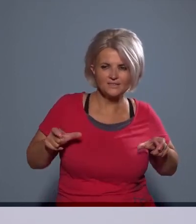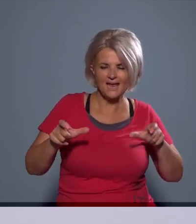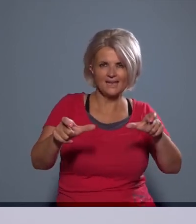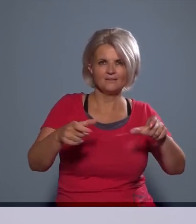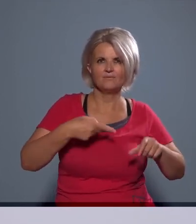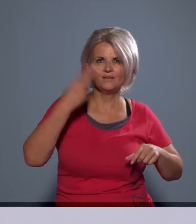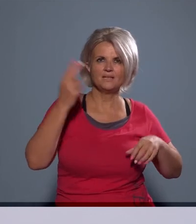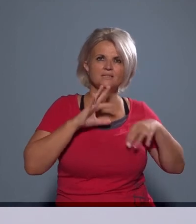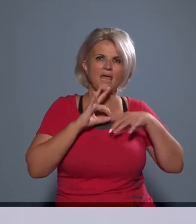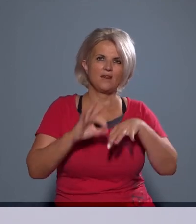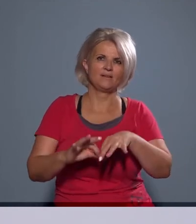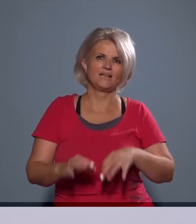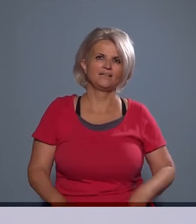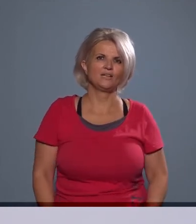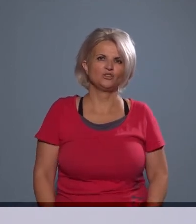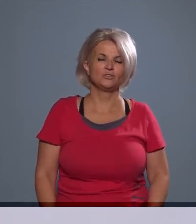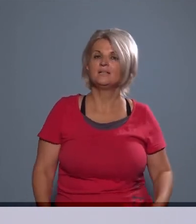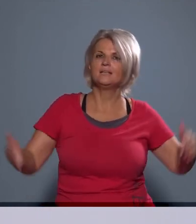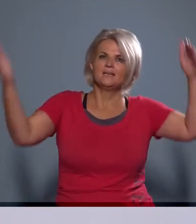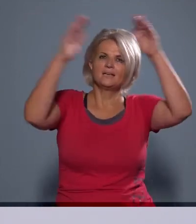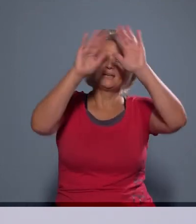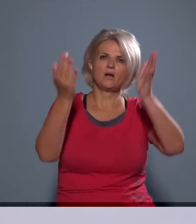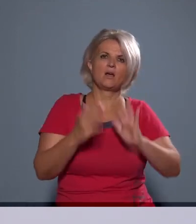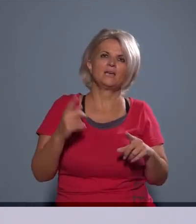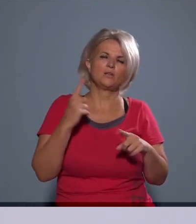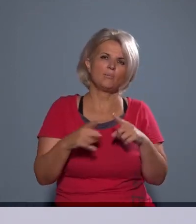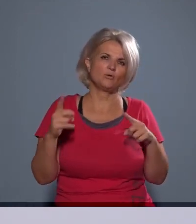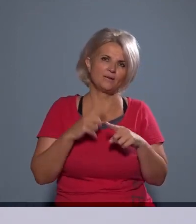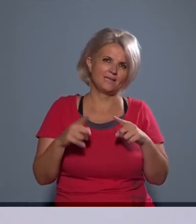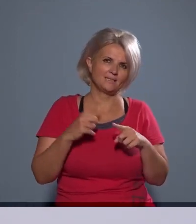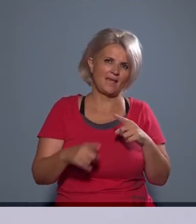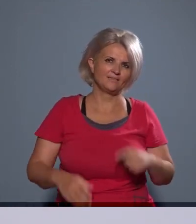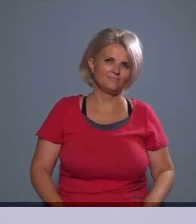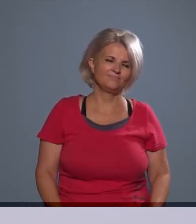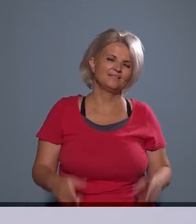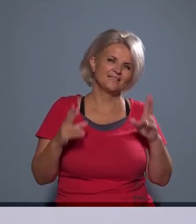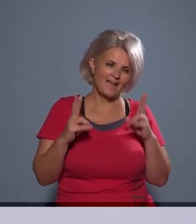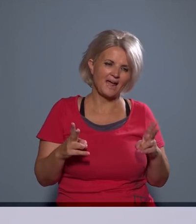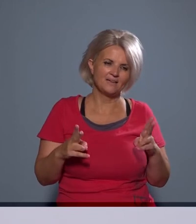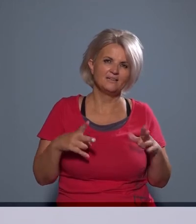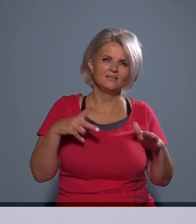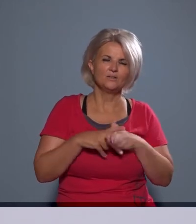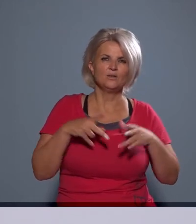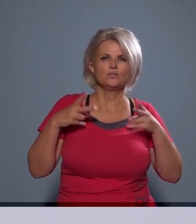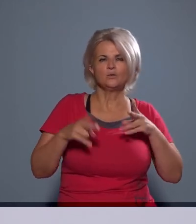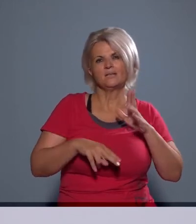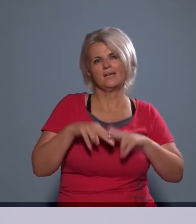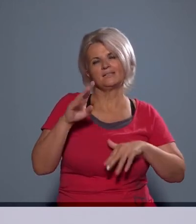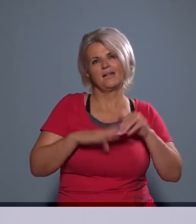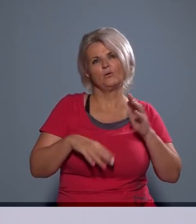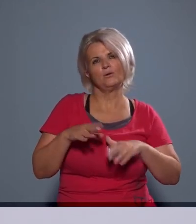vízelvezetés kialakításának a legapróbb részletei kell, hogy egy közútkezelői hozzájárulásban